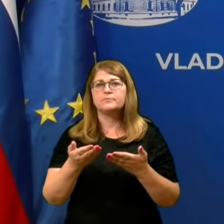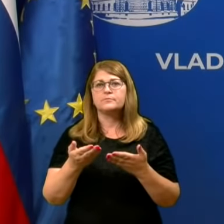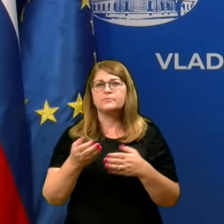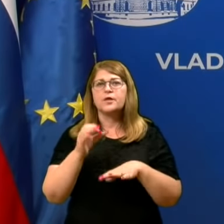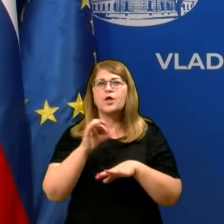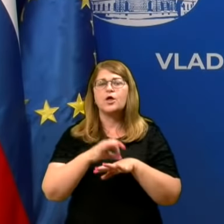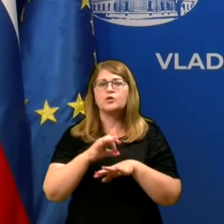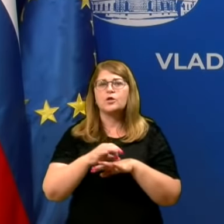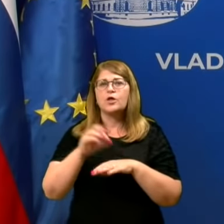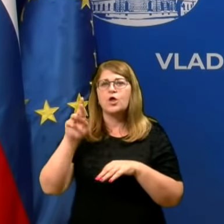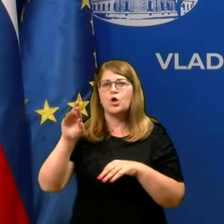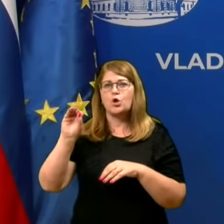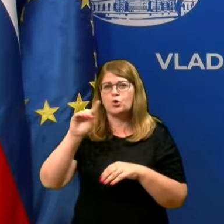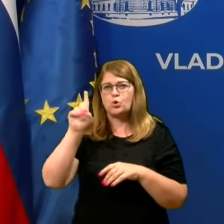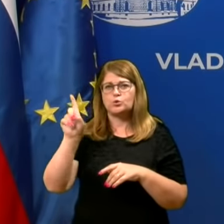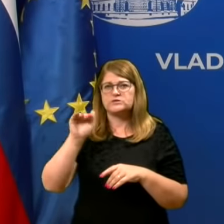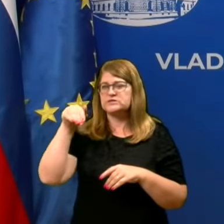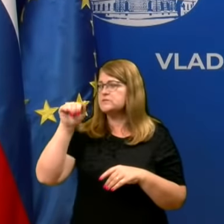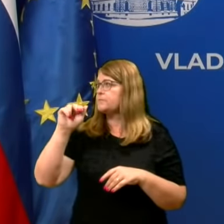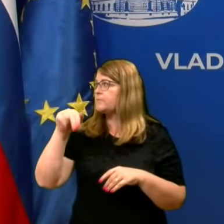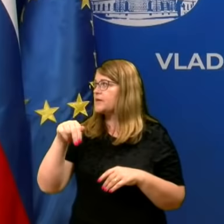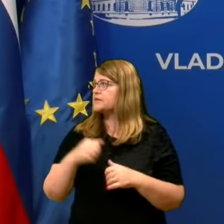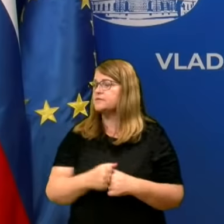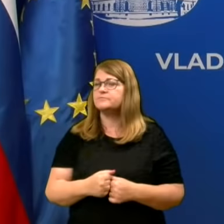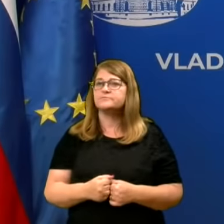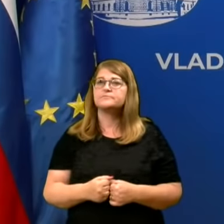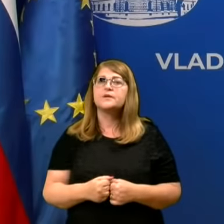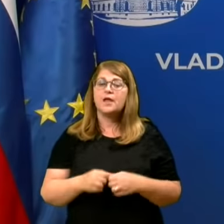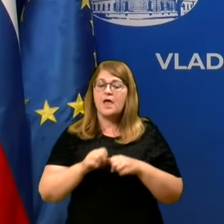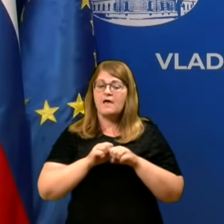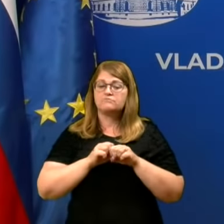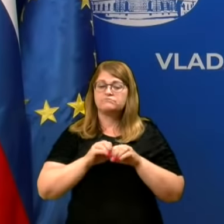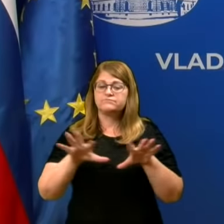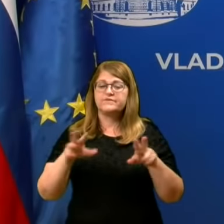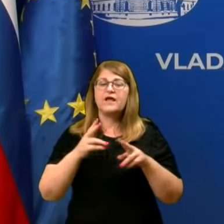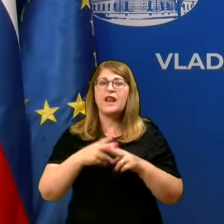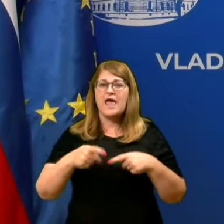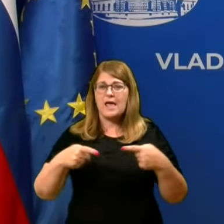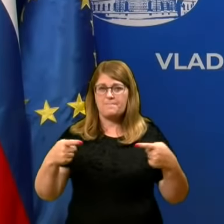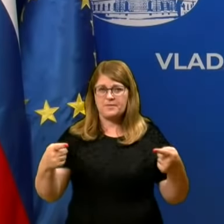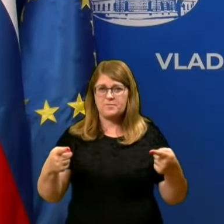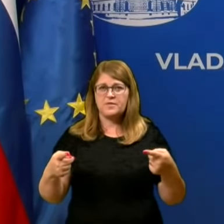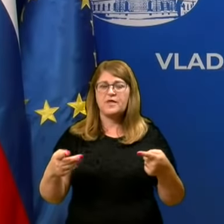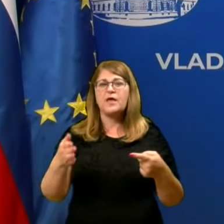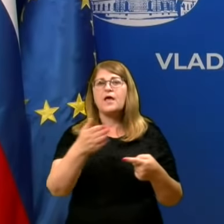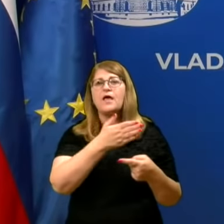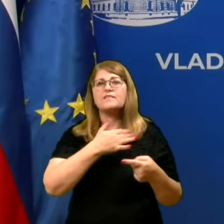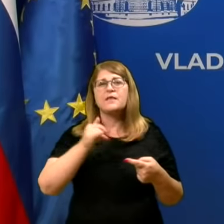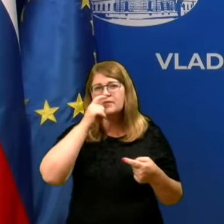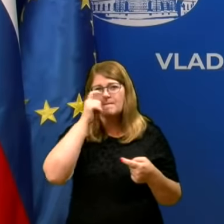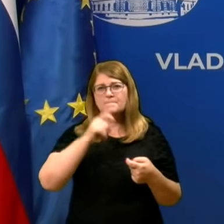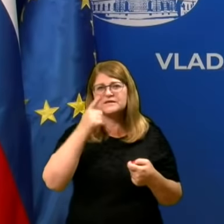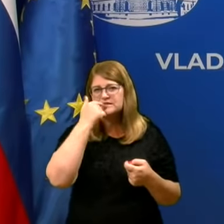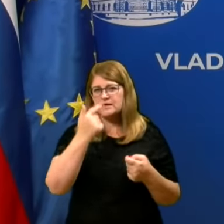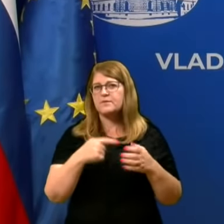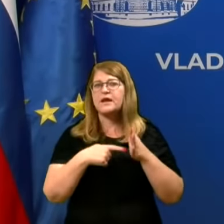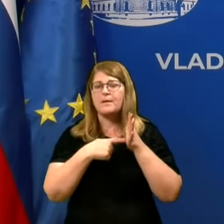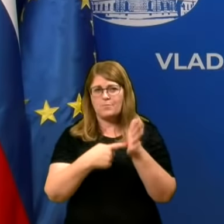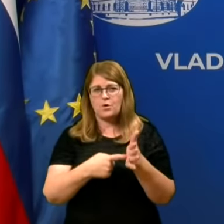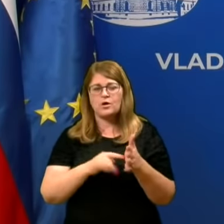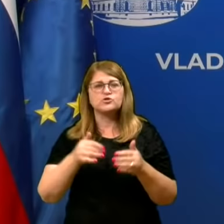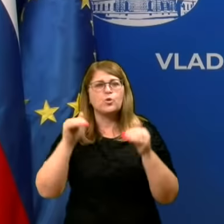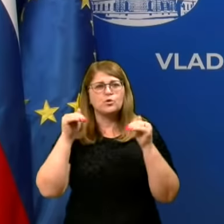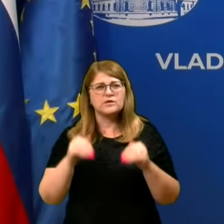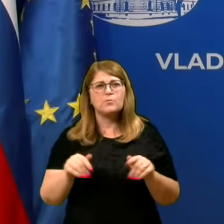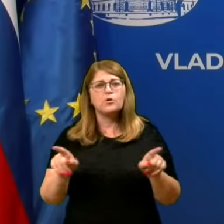medicine Alešu Rozmanu. Val epidemije COVID-19 nam je že marca in aprila pokazal, da